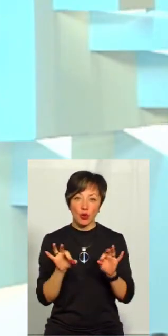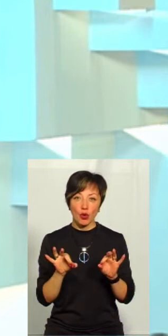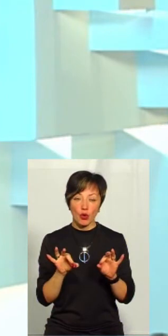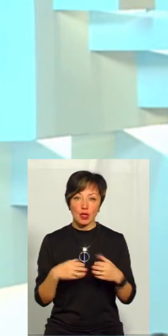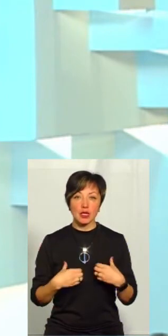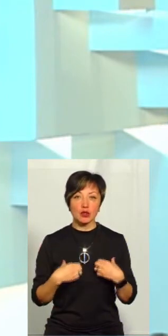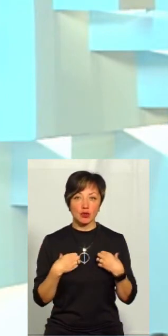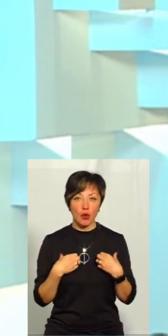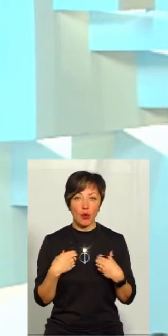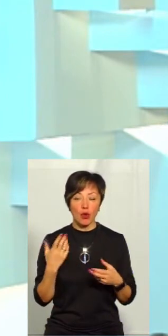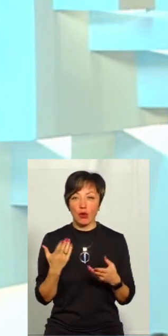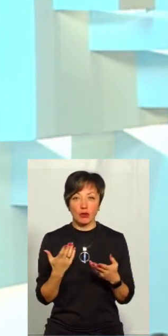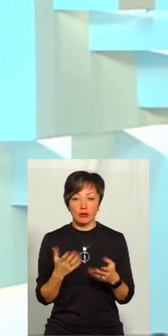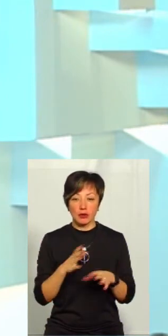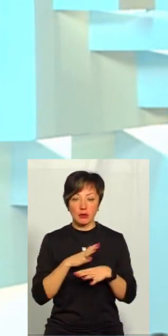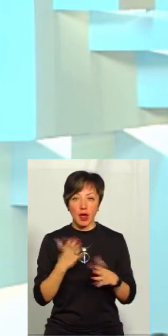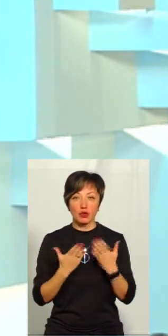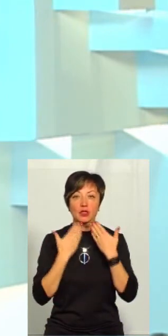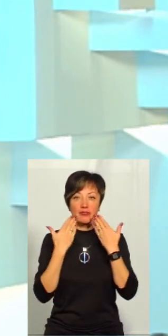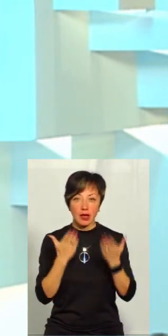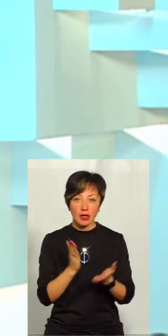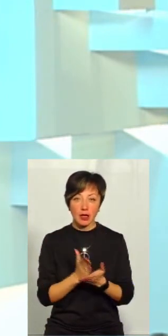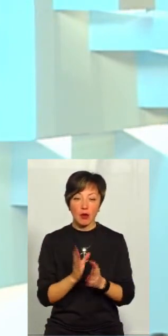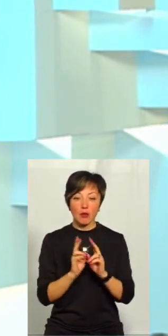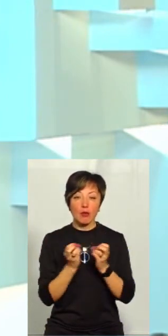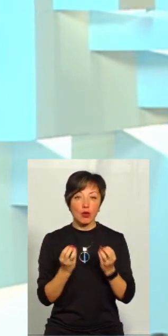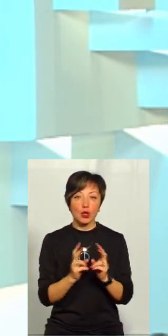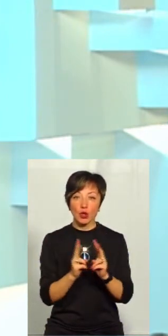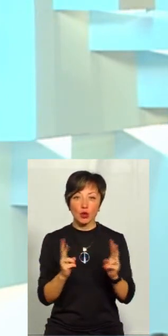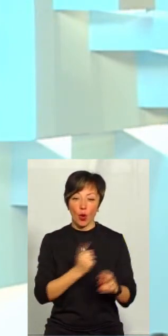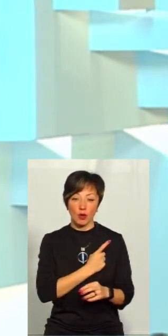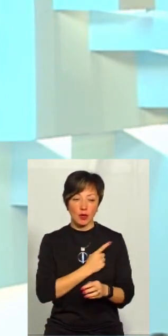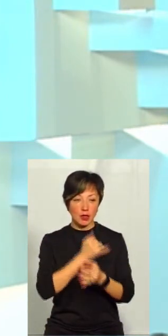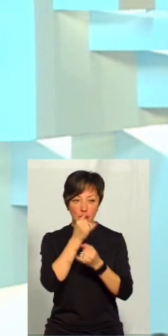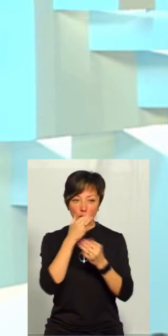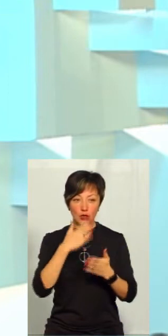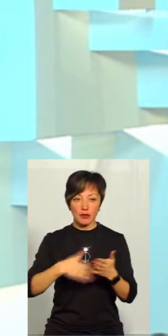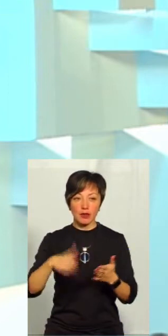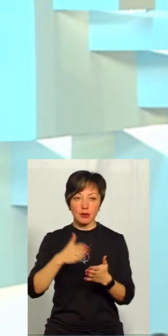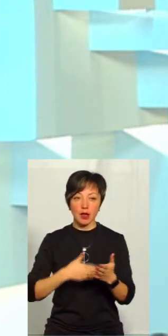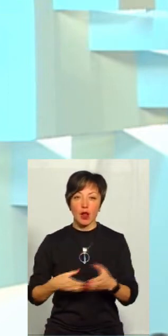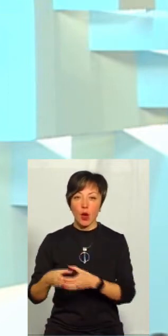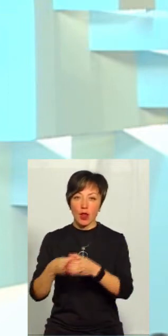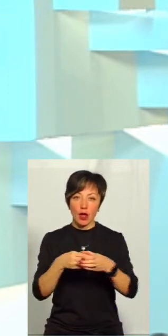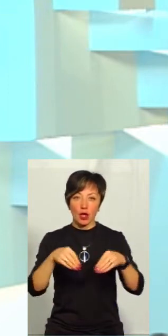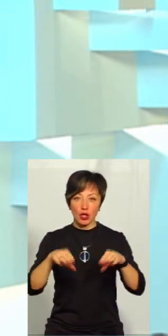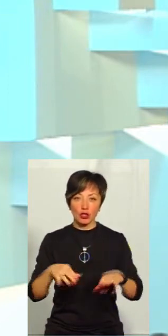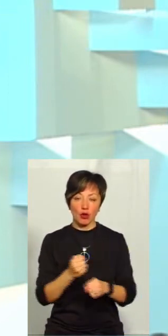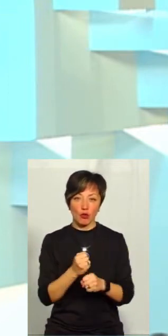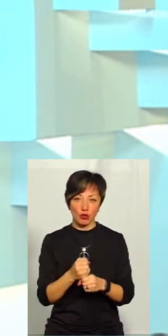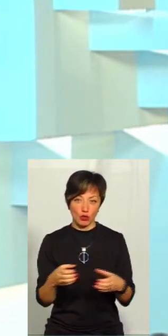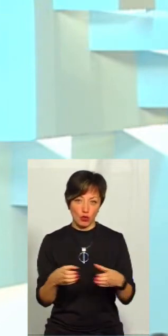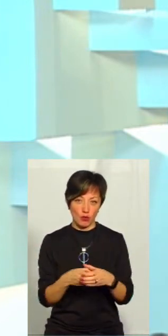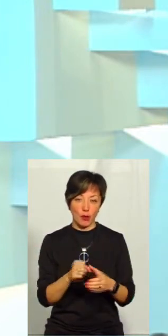думаю, такого страшного, радикального, якщо є звернення. Просто ніхто вже одноосібно не може відмінити колегіальне рішення робочої